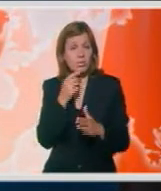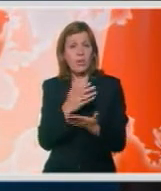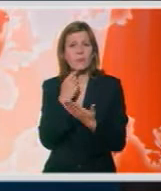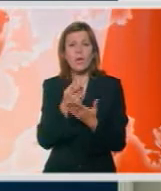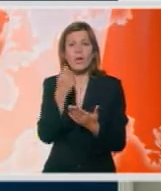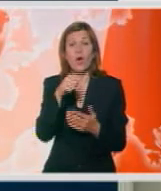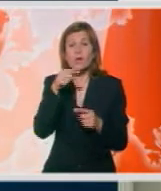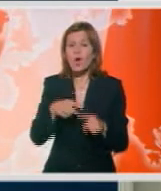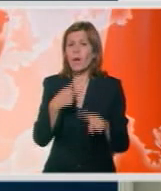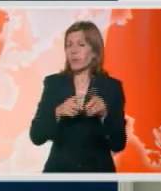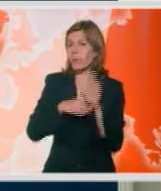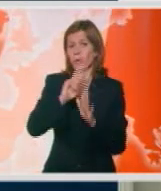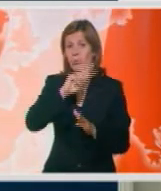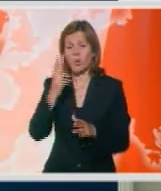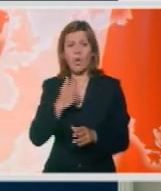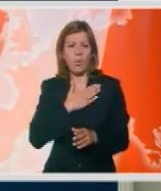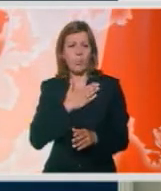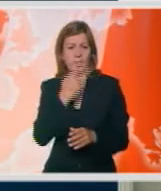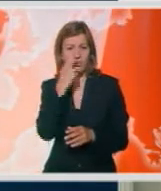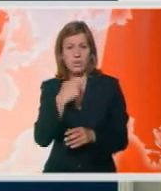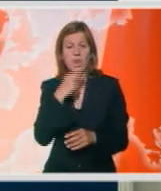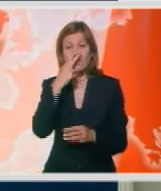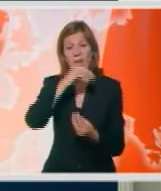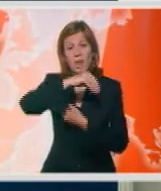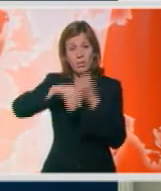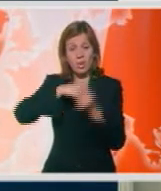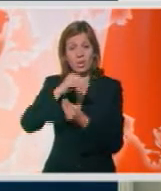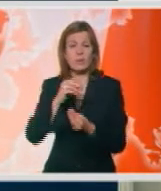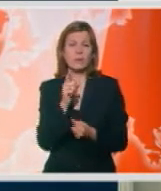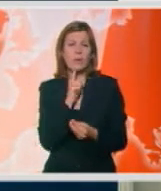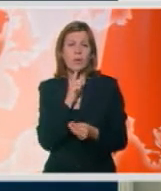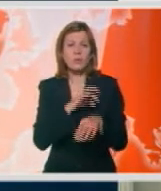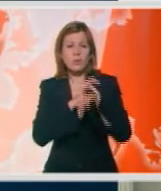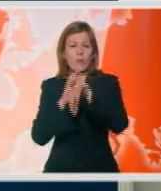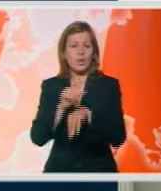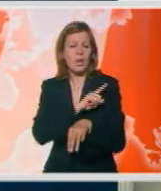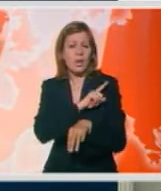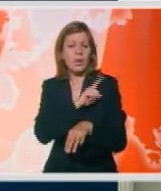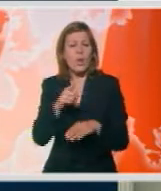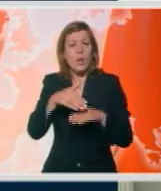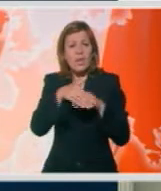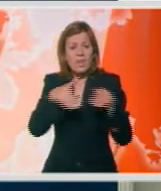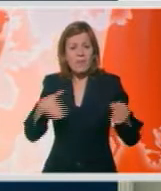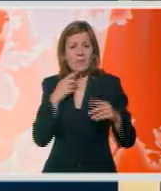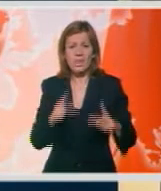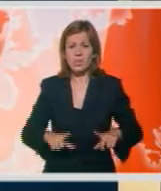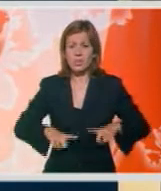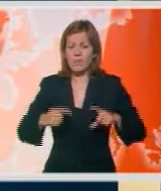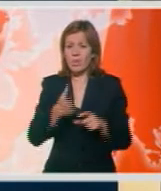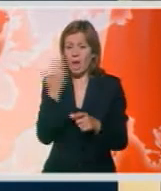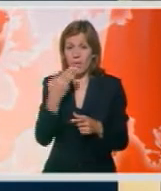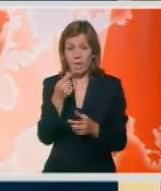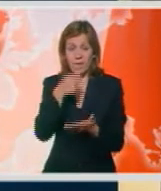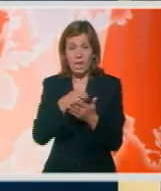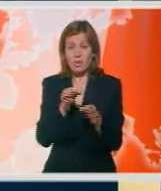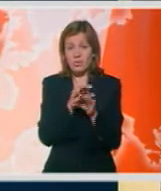još ovaj put. Ja sam vidjela stvarno porodice koje su dovedene do ivice egzistencije. Oni